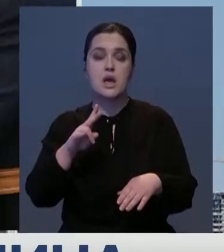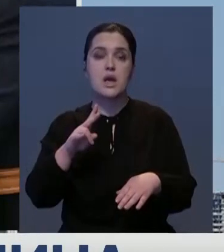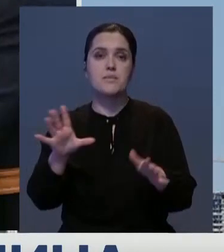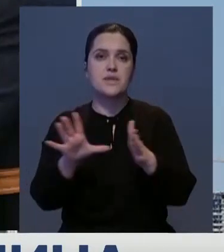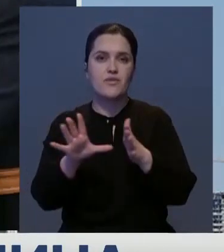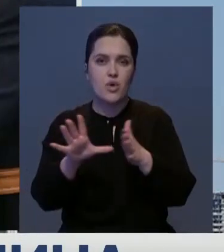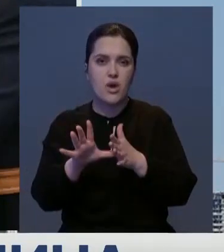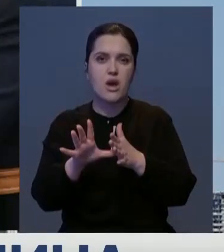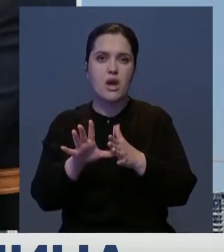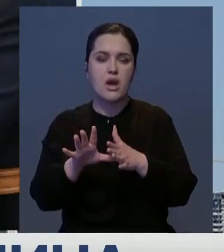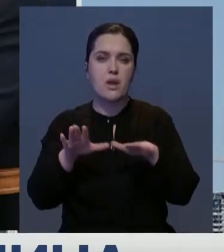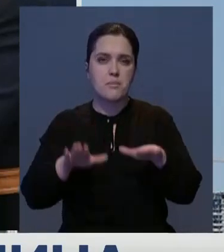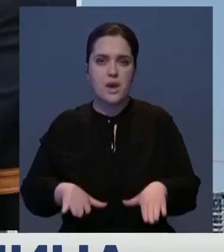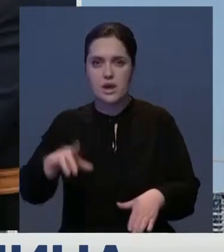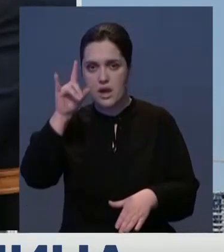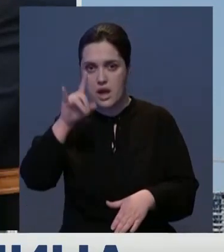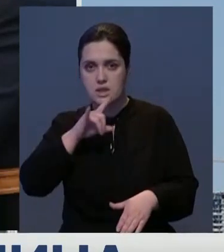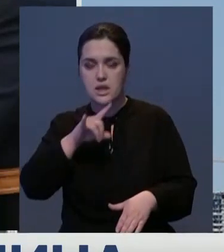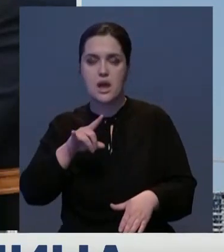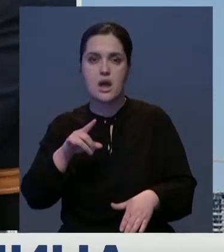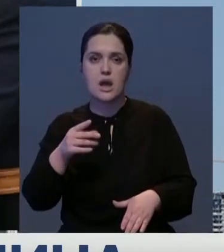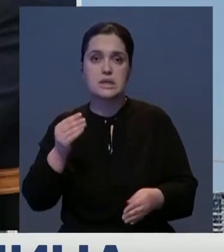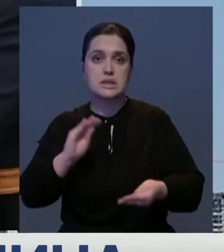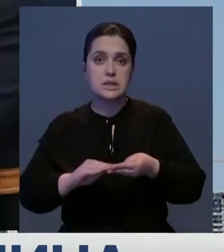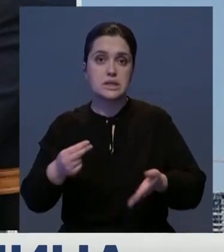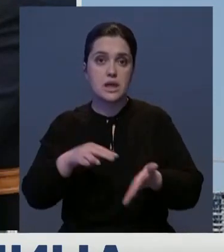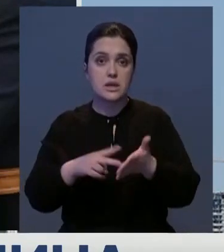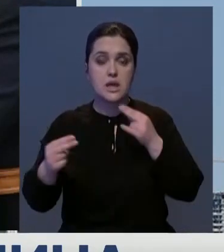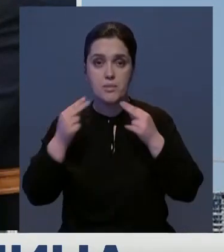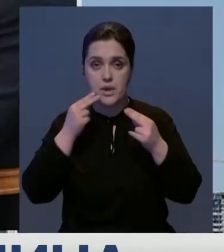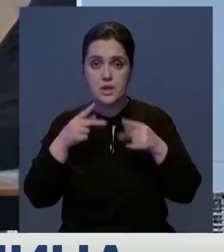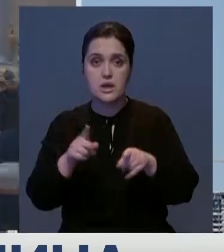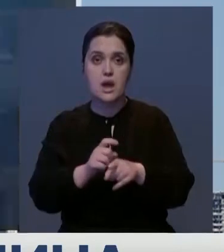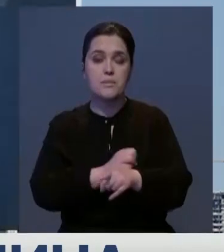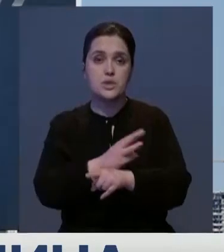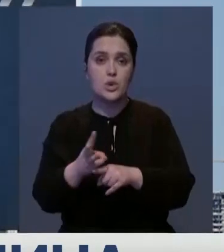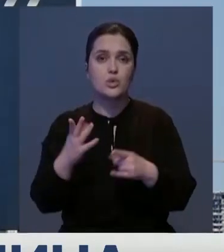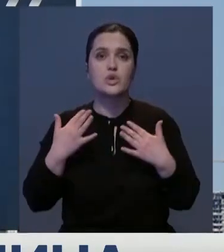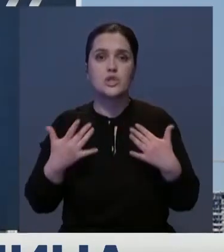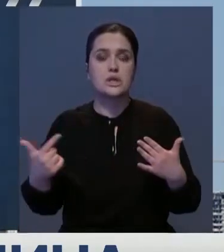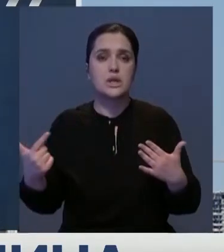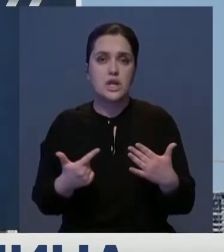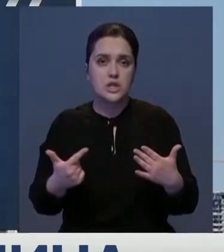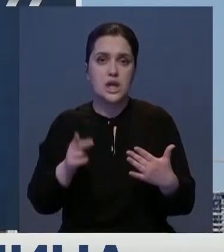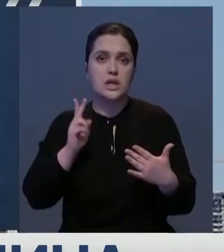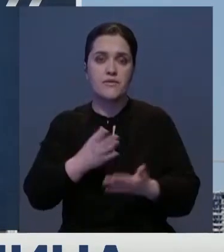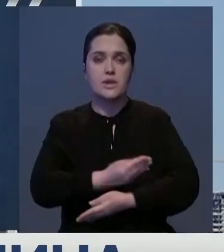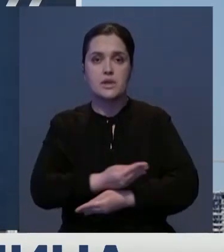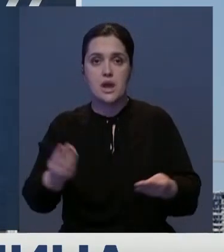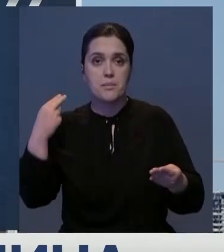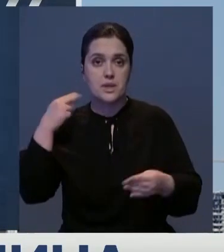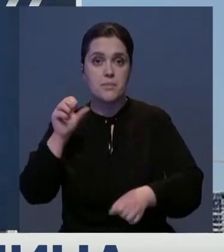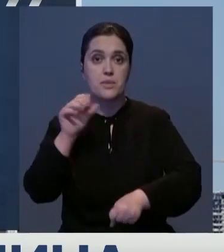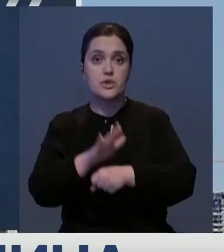над созданием цифровой платформы в Казахстане. Стабилизации цен на продовольствие, также об обеспечении нуждающихся граждан жильем.